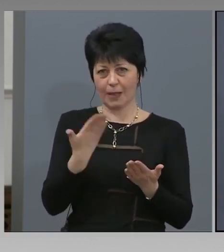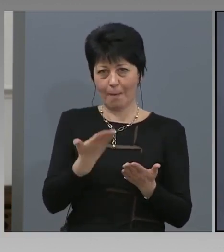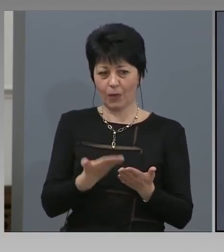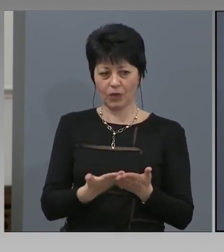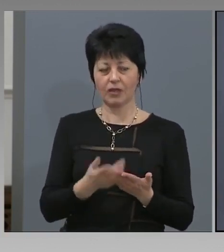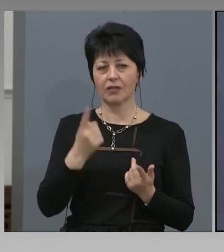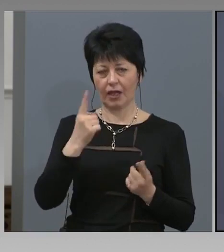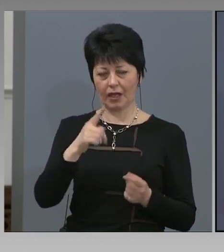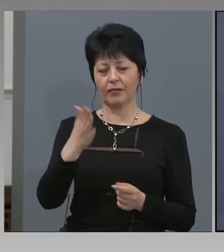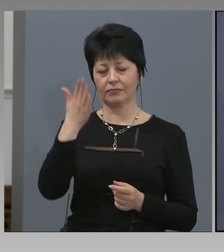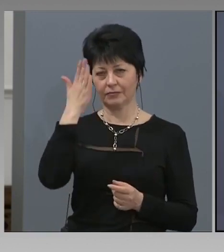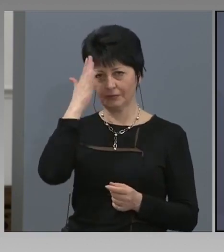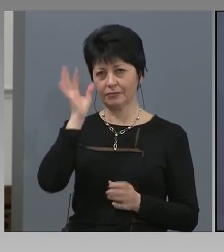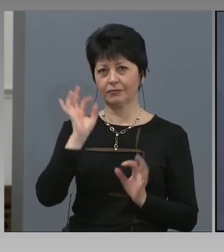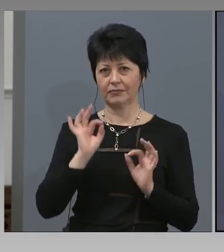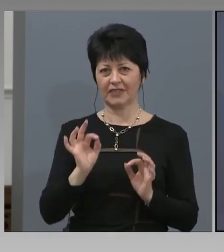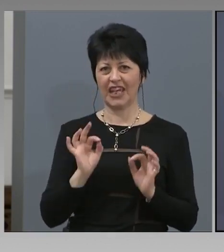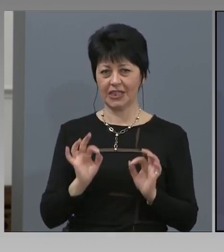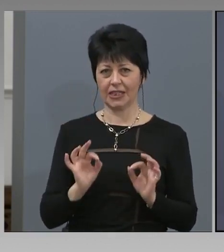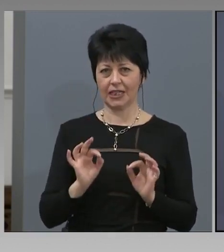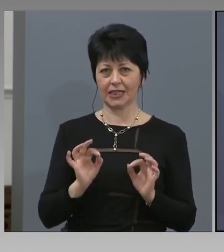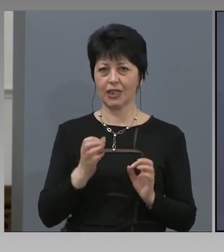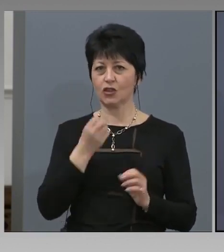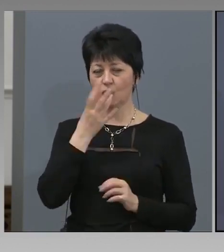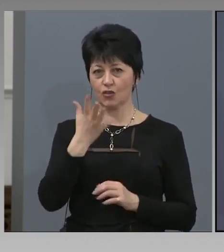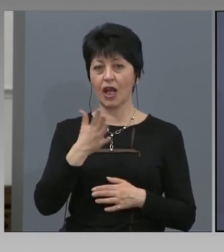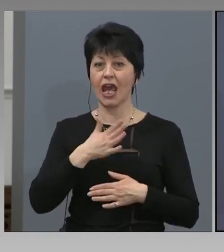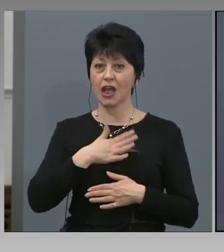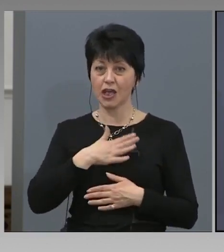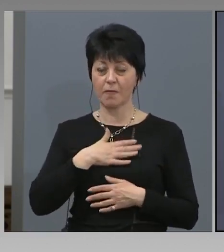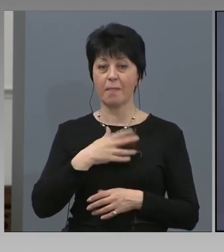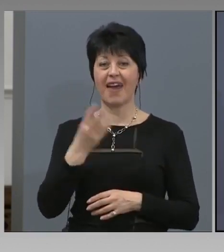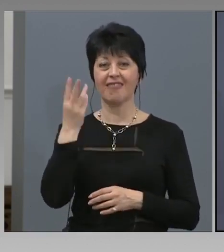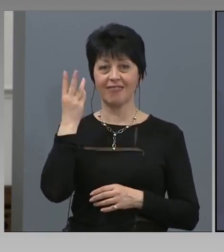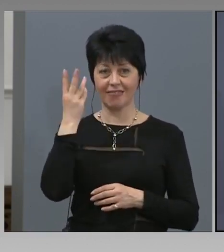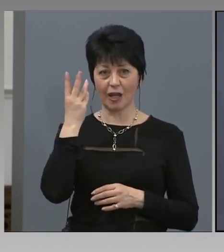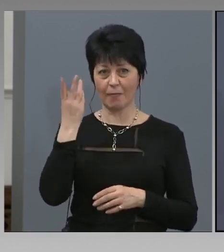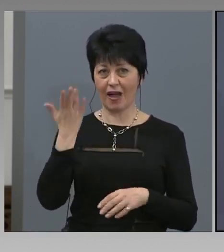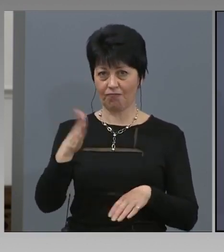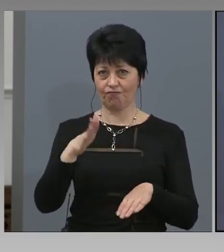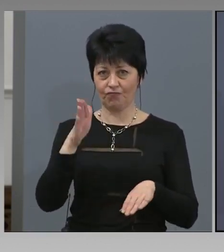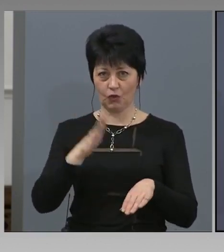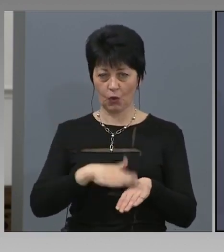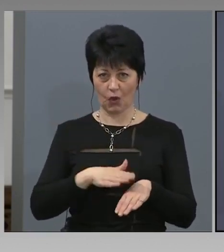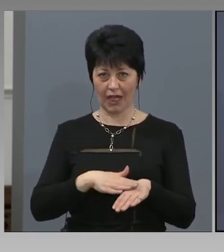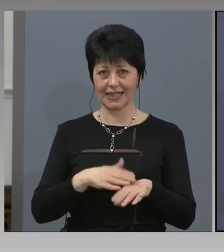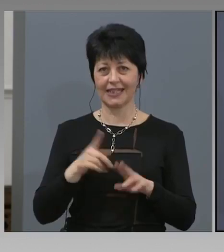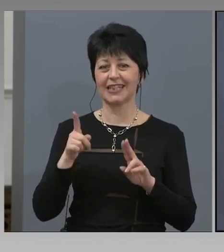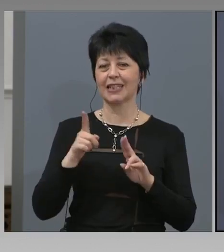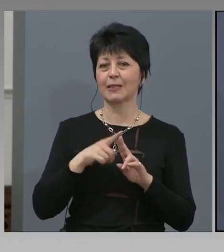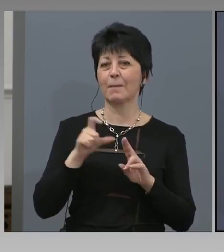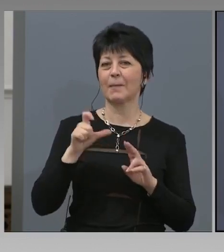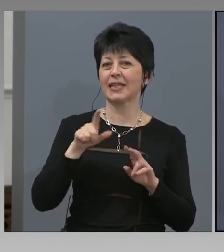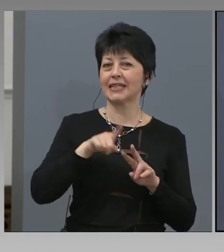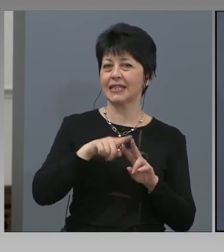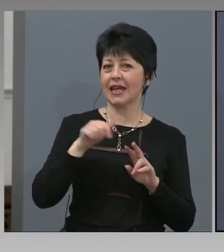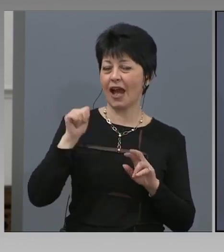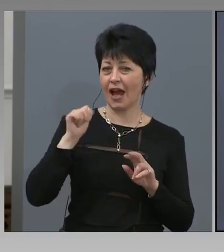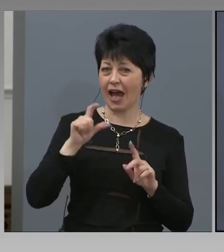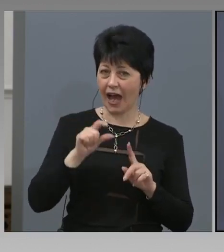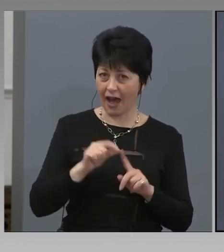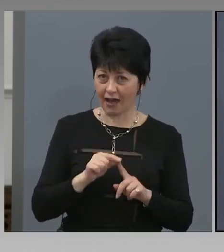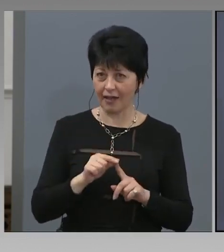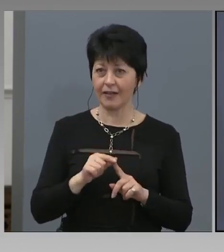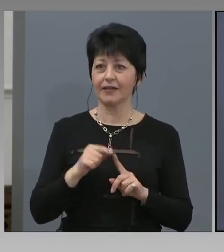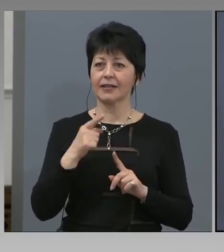абсолютно достоверна информация, че имаме трима доказани с ПСР. Това, което ще завърши като изследване за тези